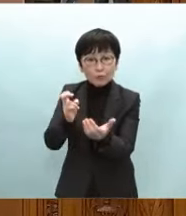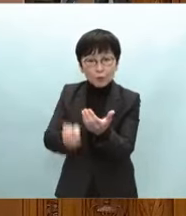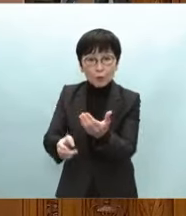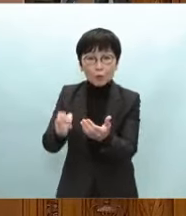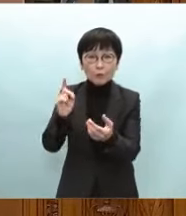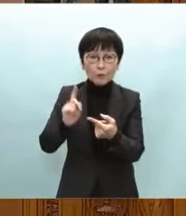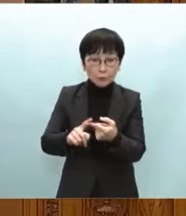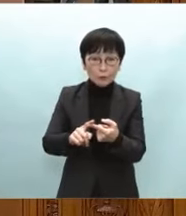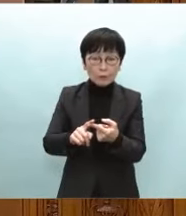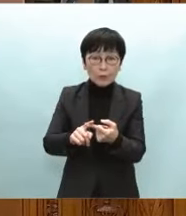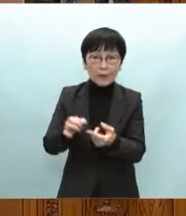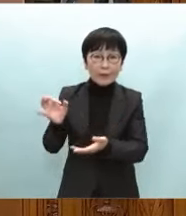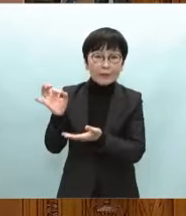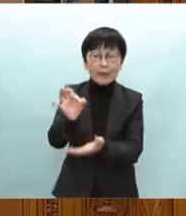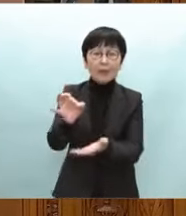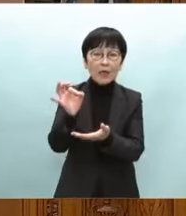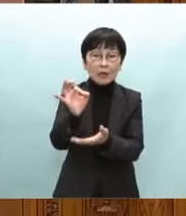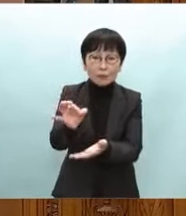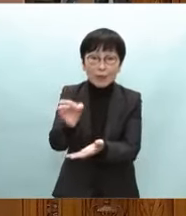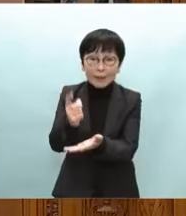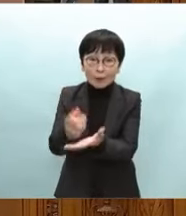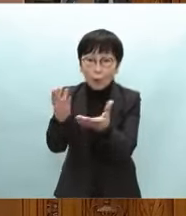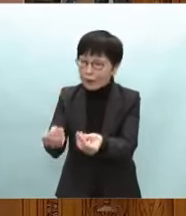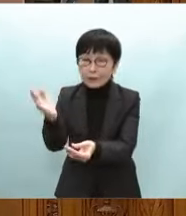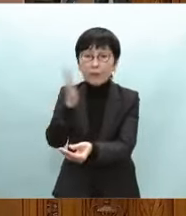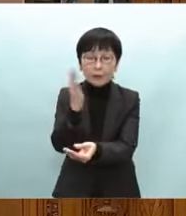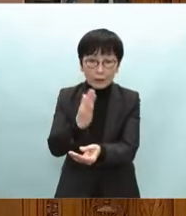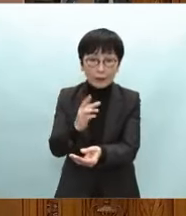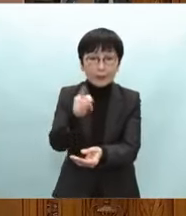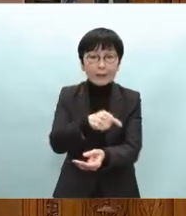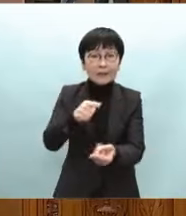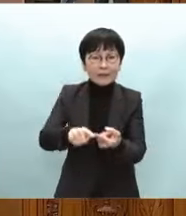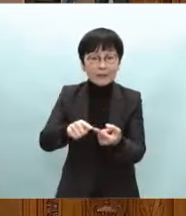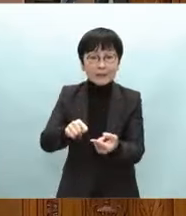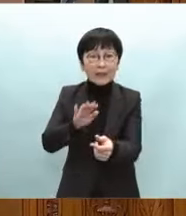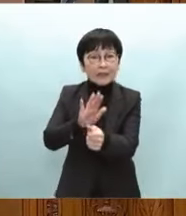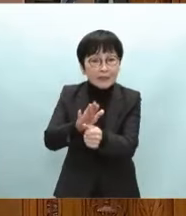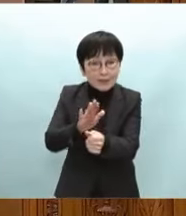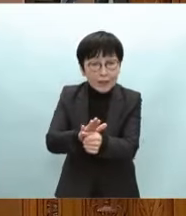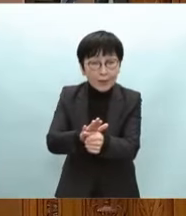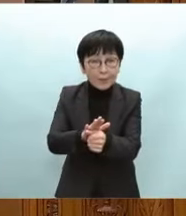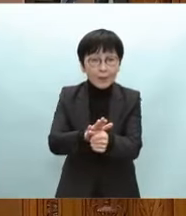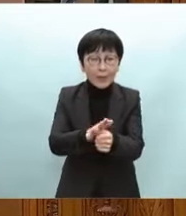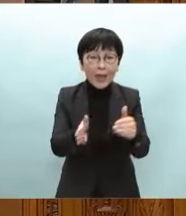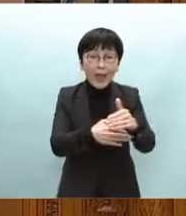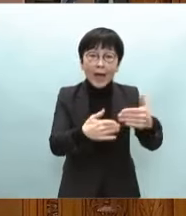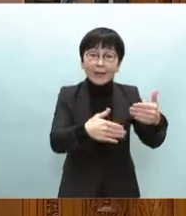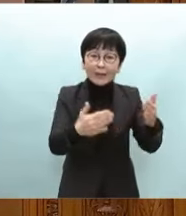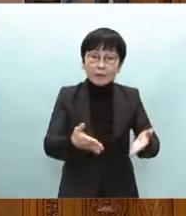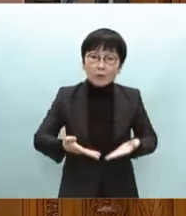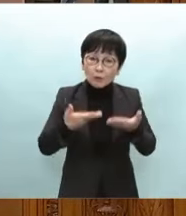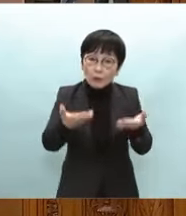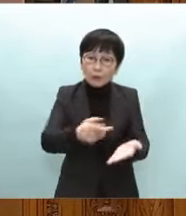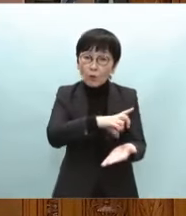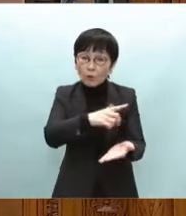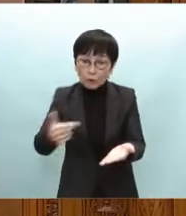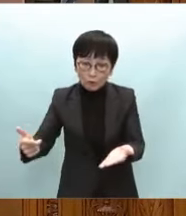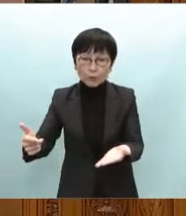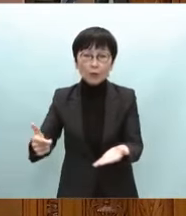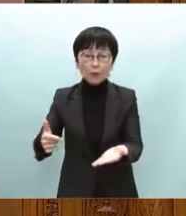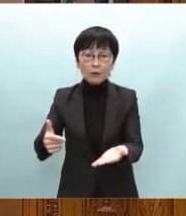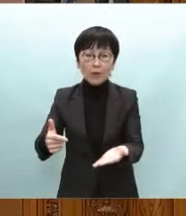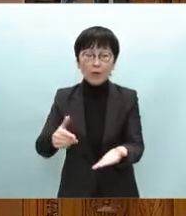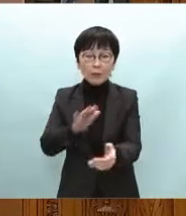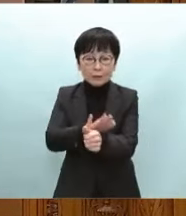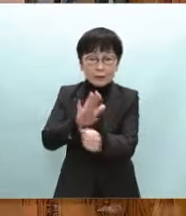財政負担だけでなく人的支援空き室の提供など様々な支